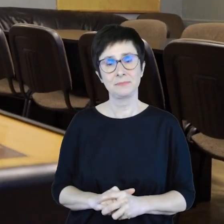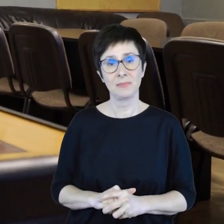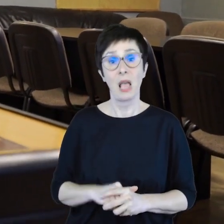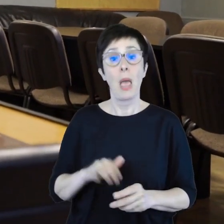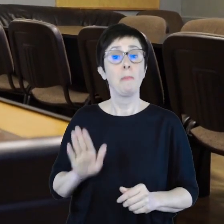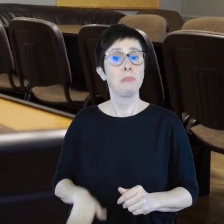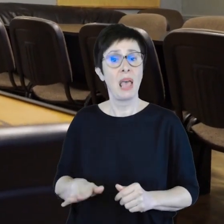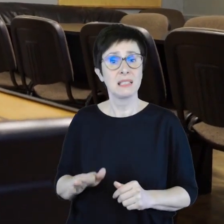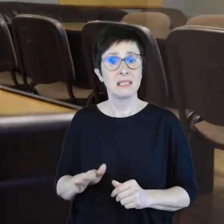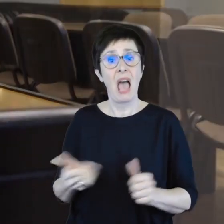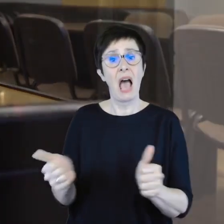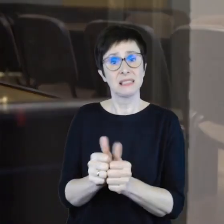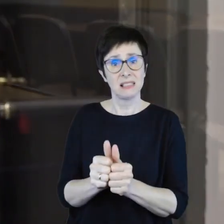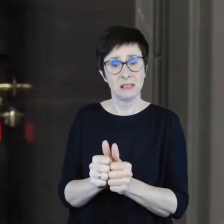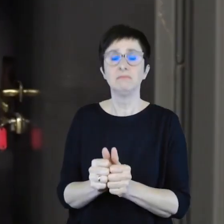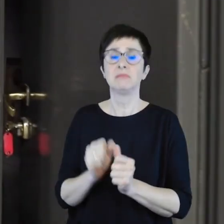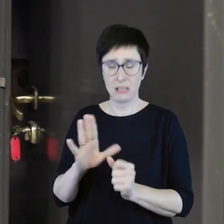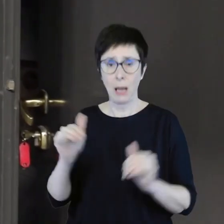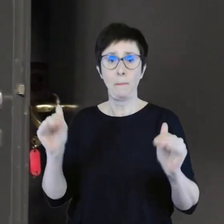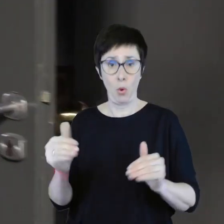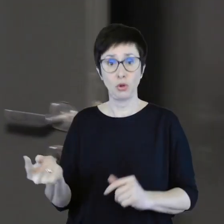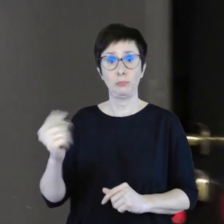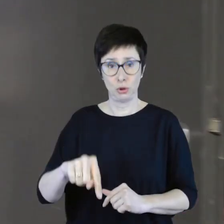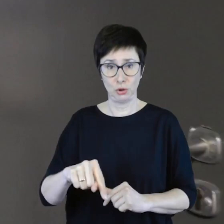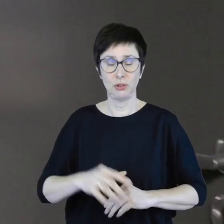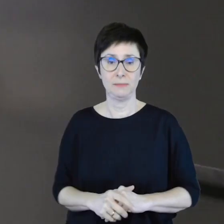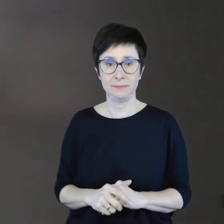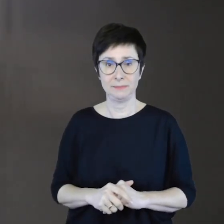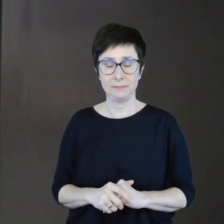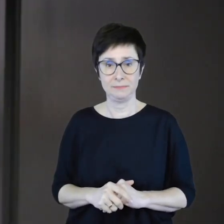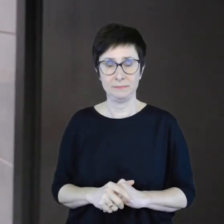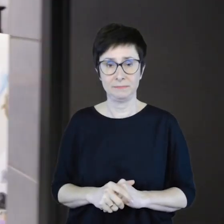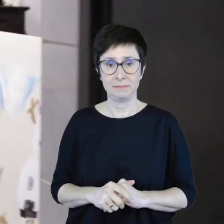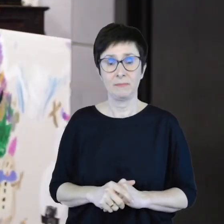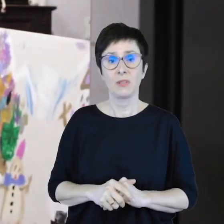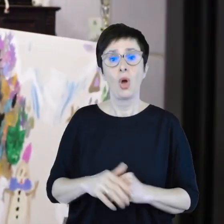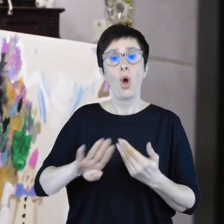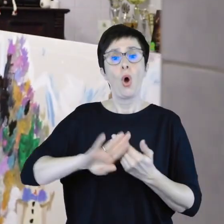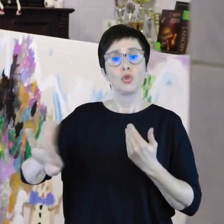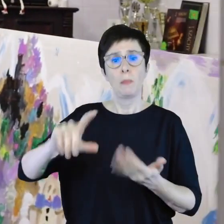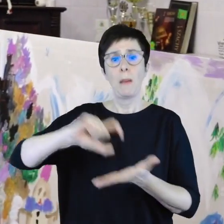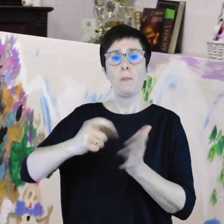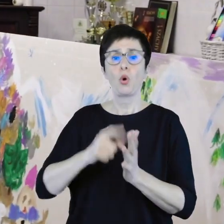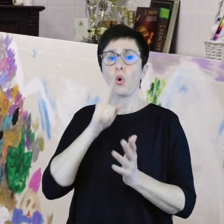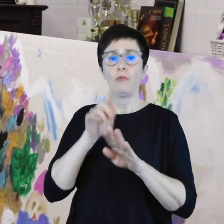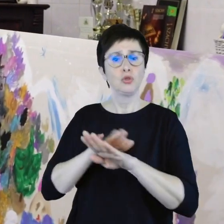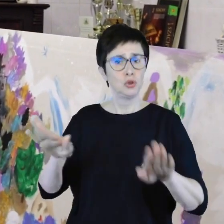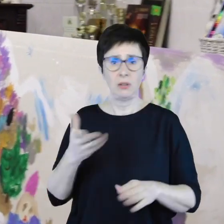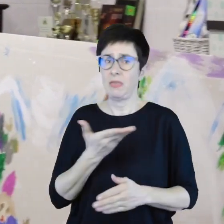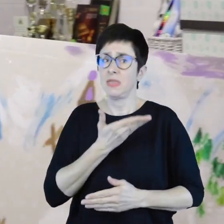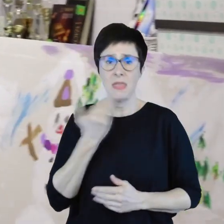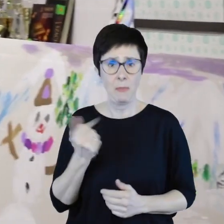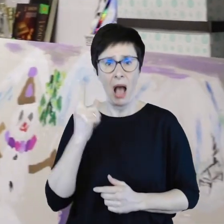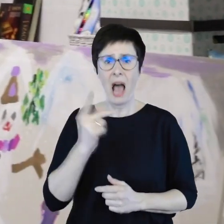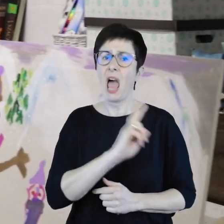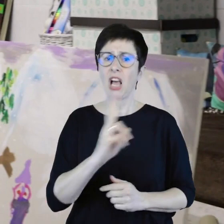Psy asystujące są u nas zawsze mile widziane. Nie posiadamy wydzielonego pokoju wyciszeń, ale